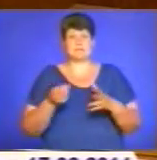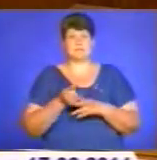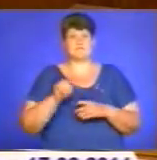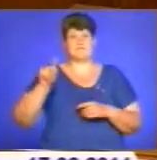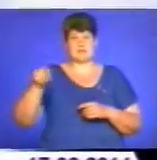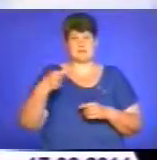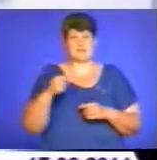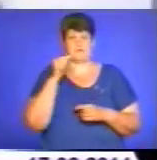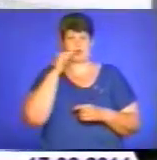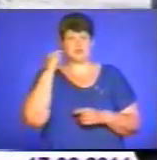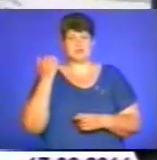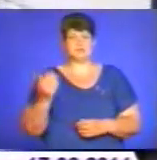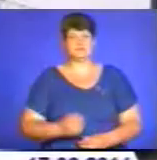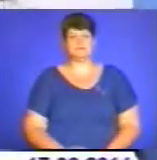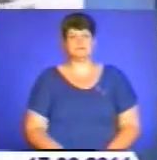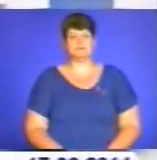«Газпрому».